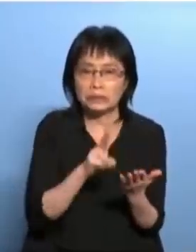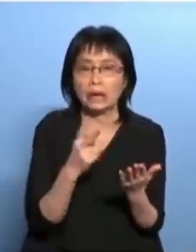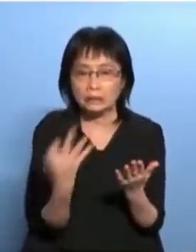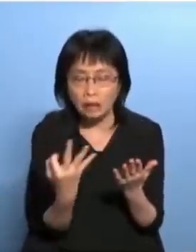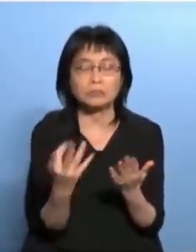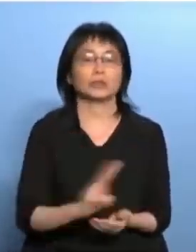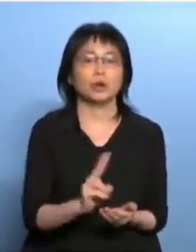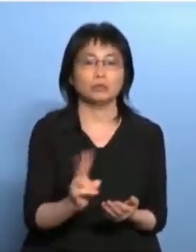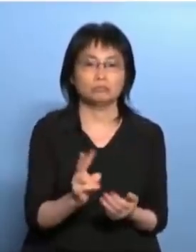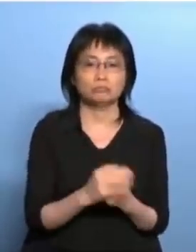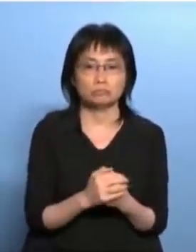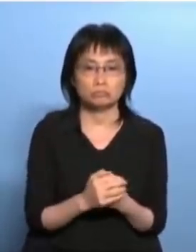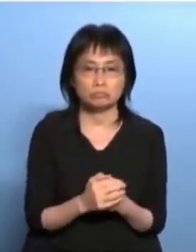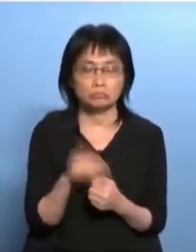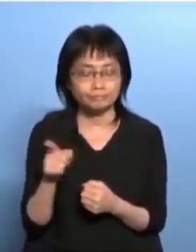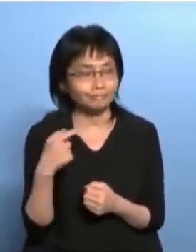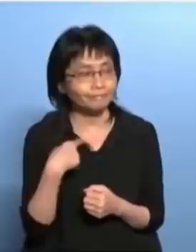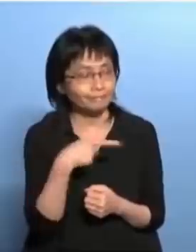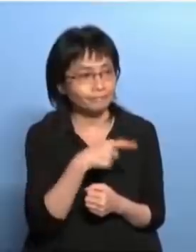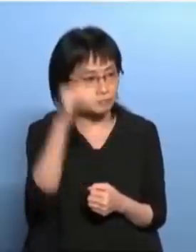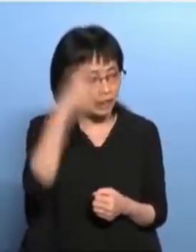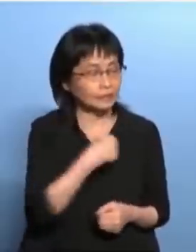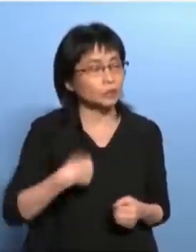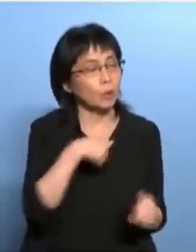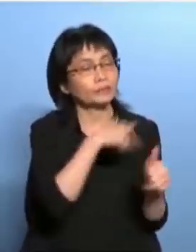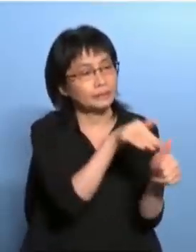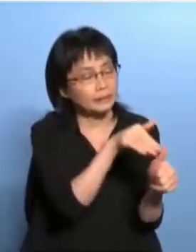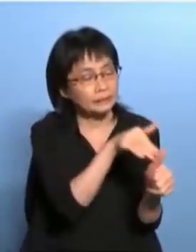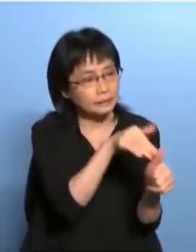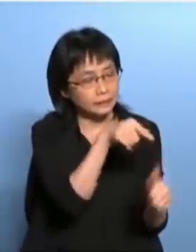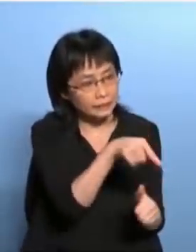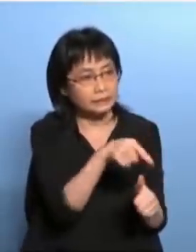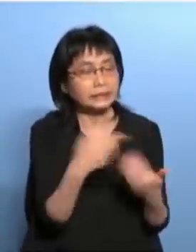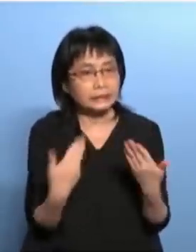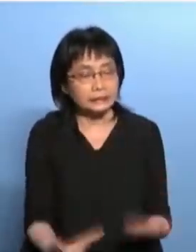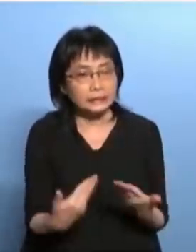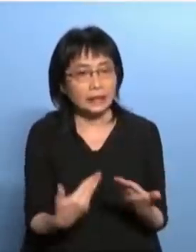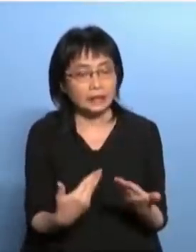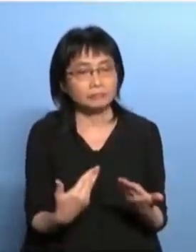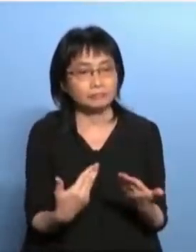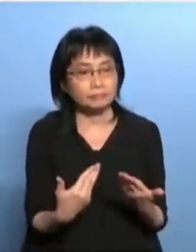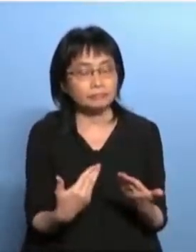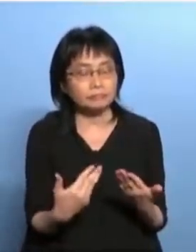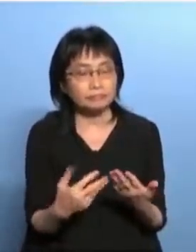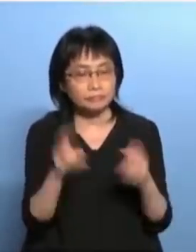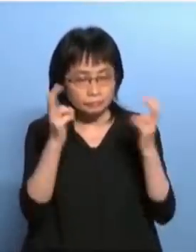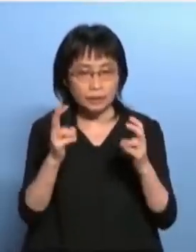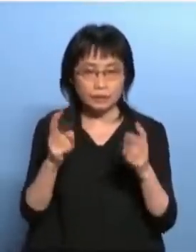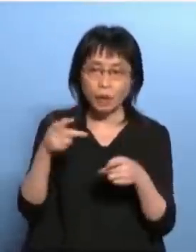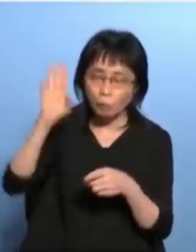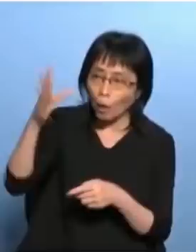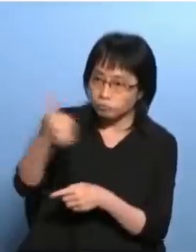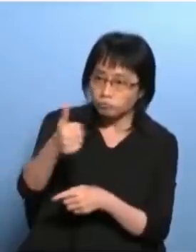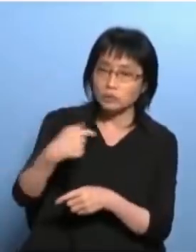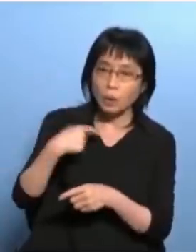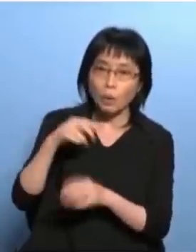家麒元我想提提你我们现在不是 我现在讲的主席因为里面你现在讲反对立入包括教